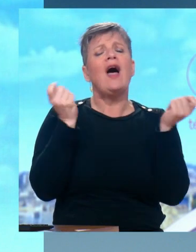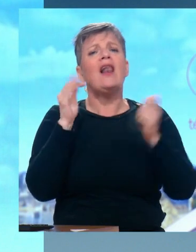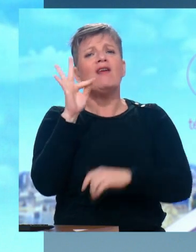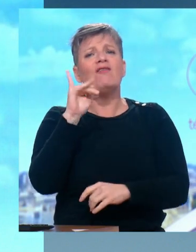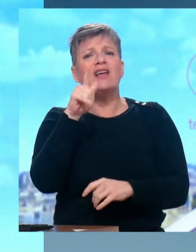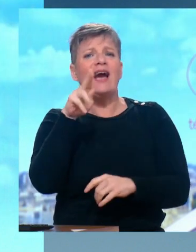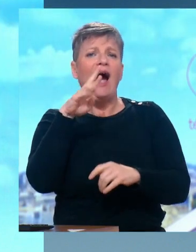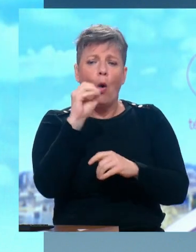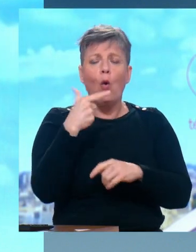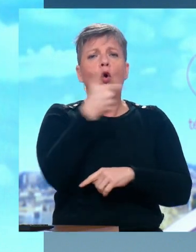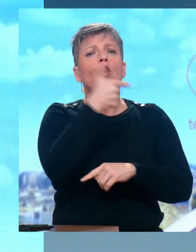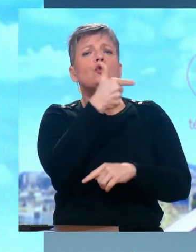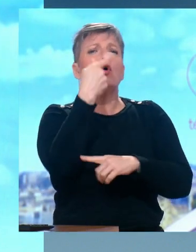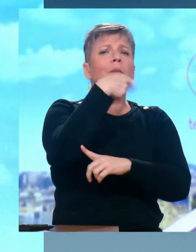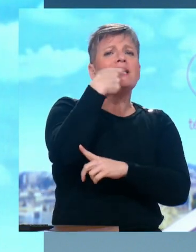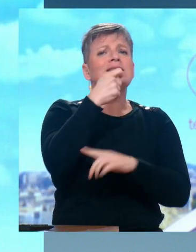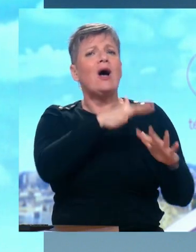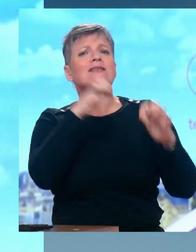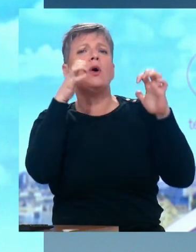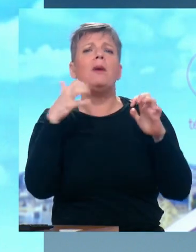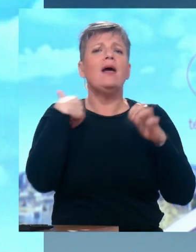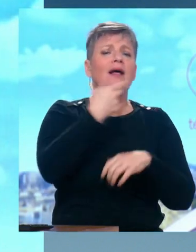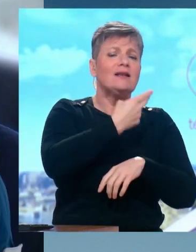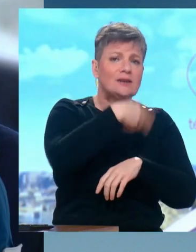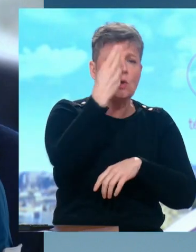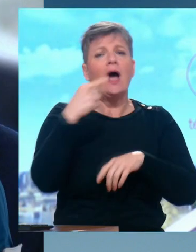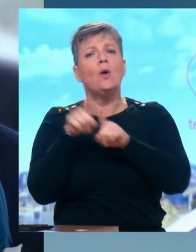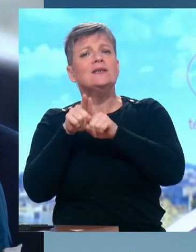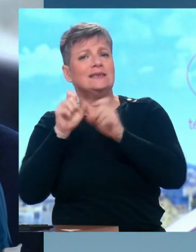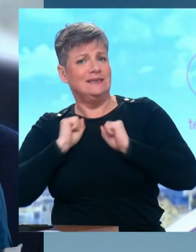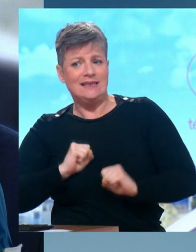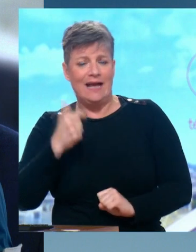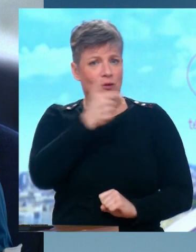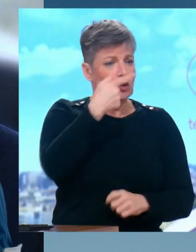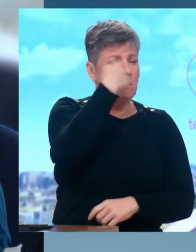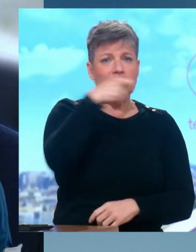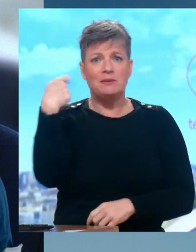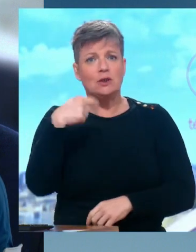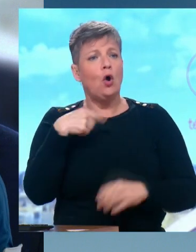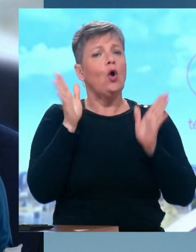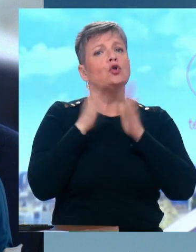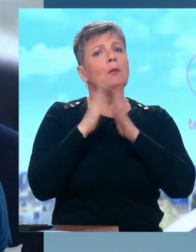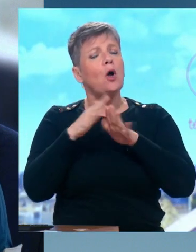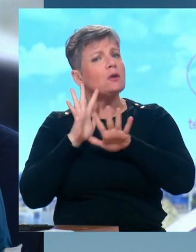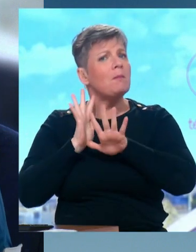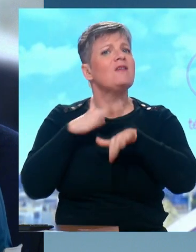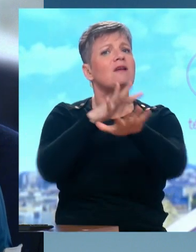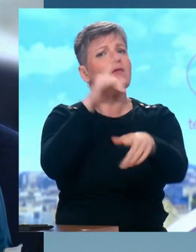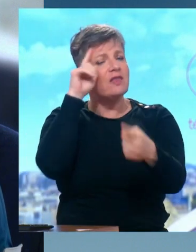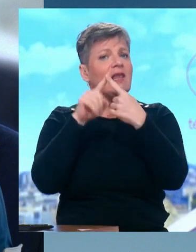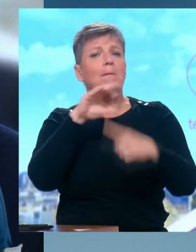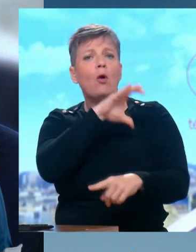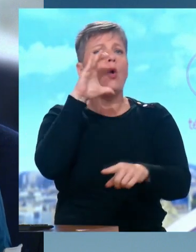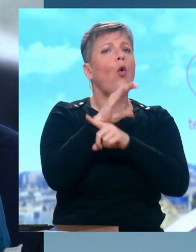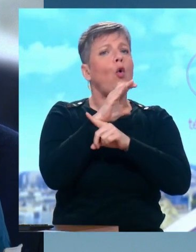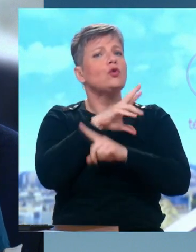'Assemblée nationale et Gérard Larcher pour le Sénat, appellent ensemble à une marche pour la République contre l'antisémitisme. Ce sera dimanche à 15h. Ma